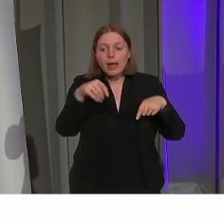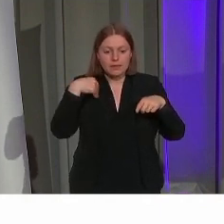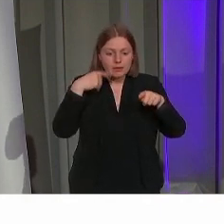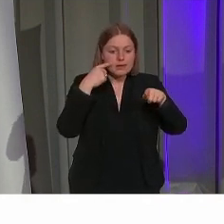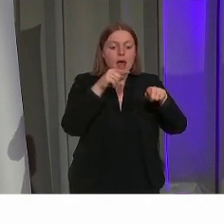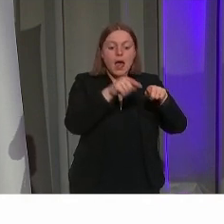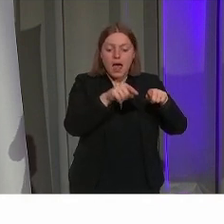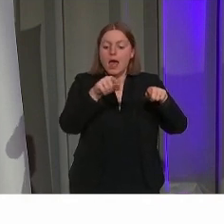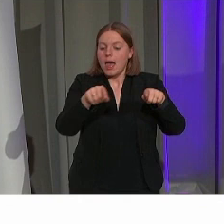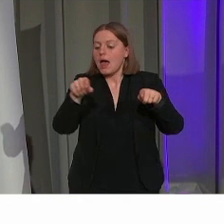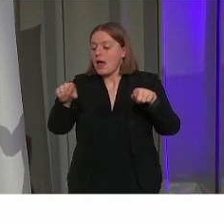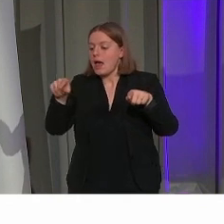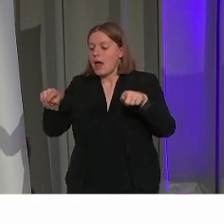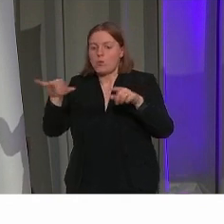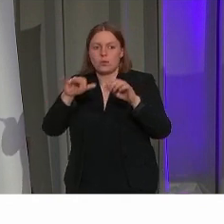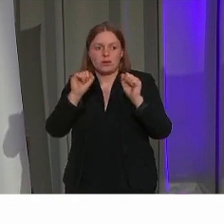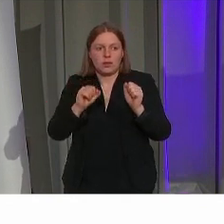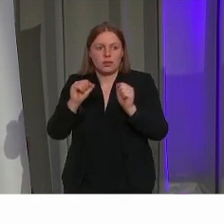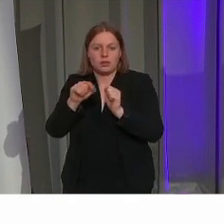rond terugvinden.